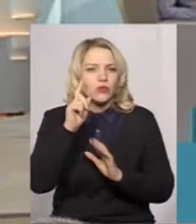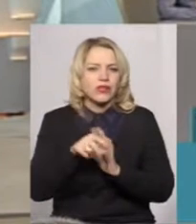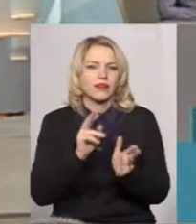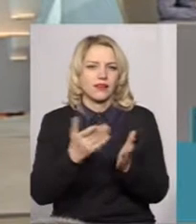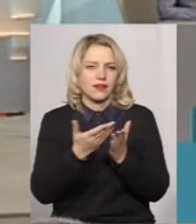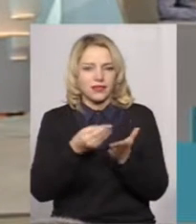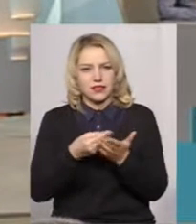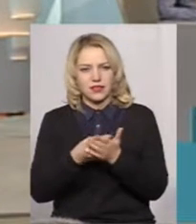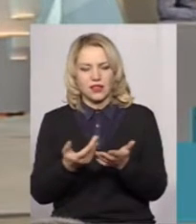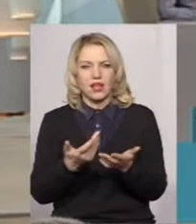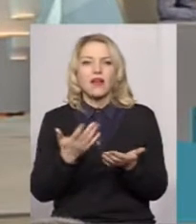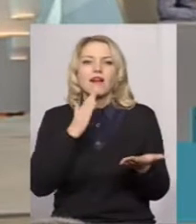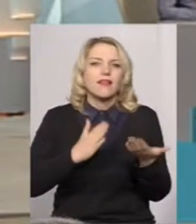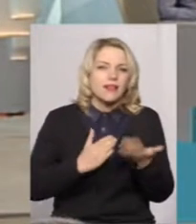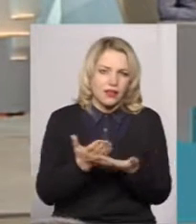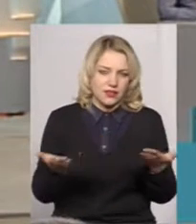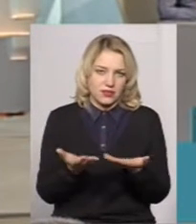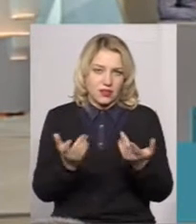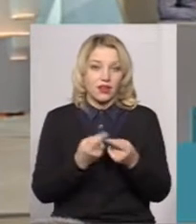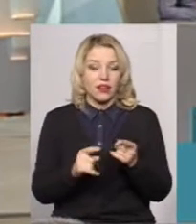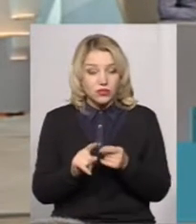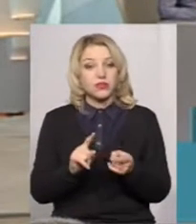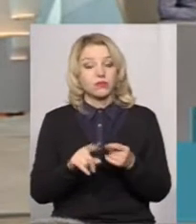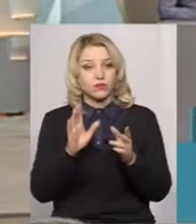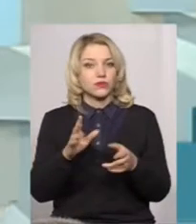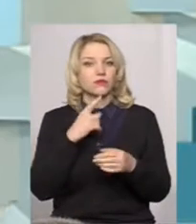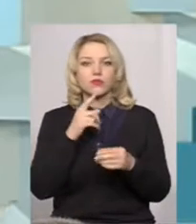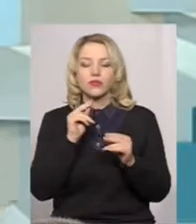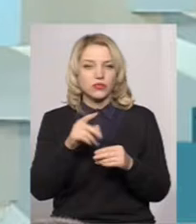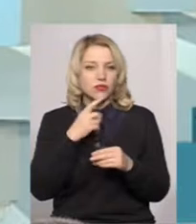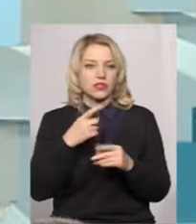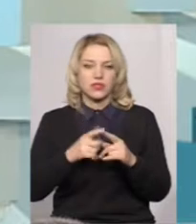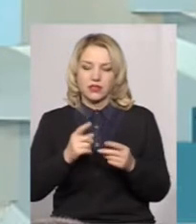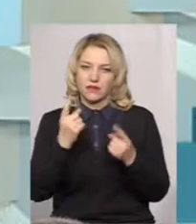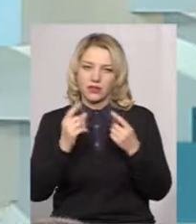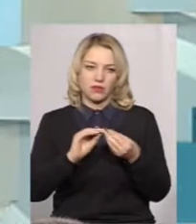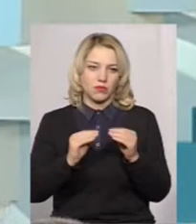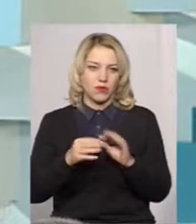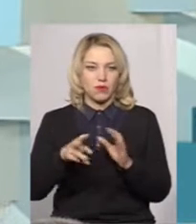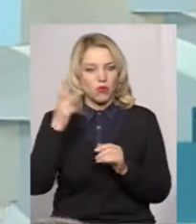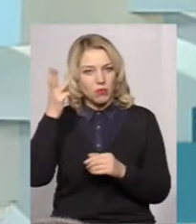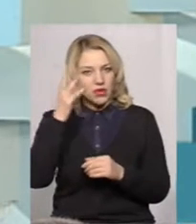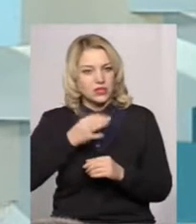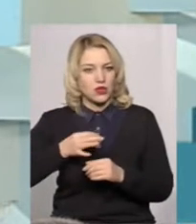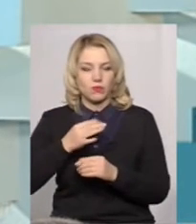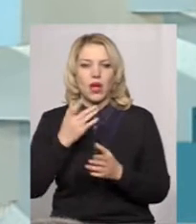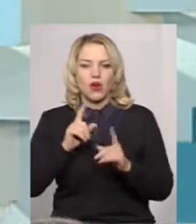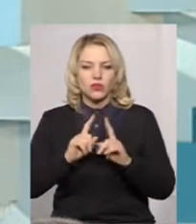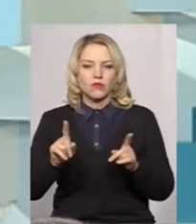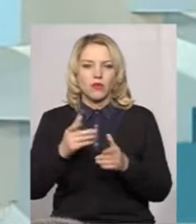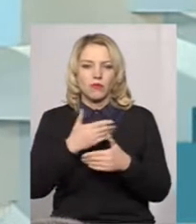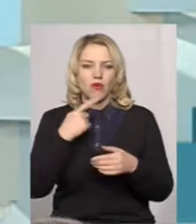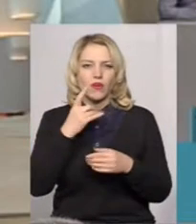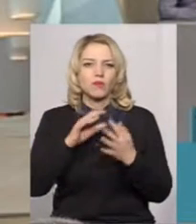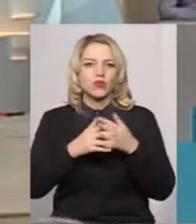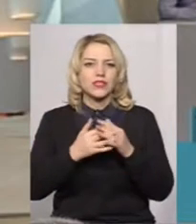щонайменше розрити і встановити його якість. Тому, буду відвертим, це дуже велика проблема Хмельницької області, особливо ми говоримо зараз про